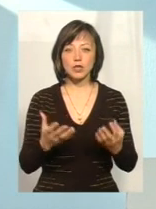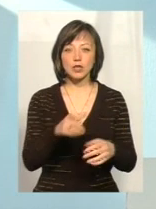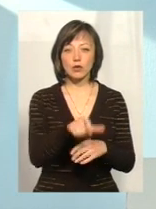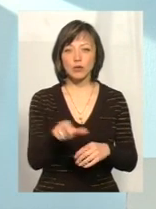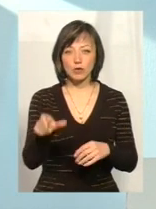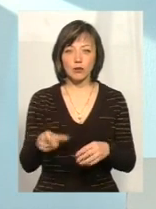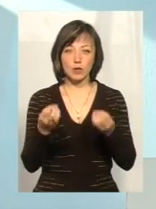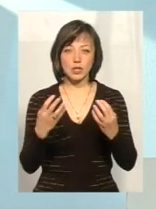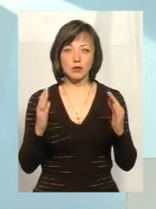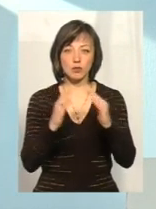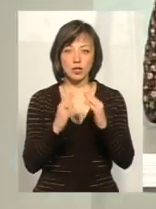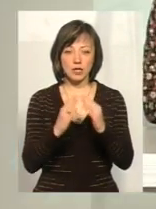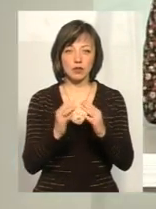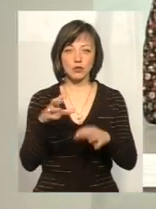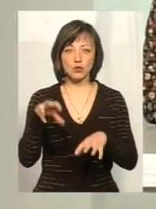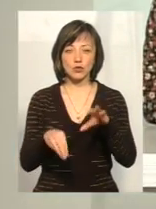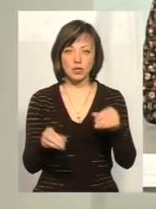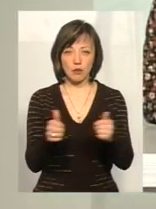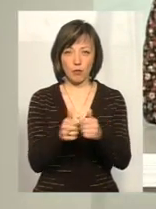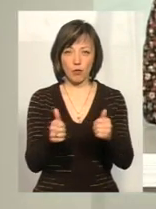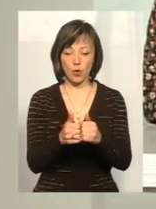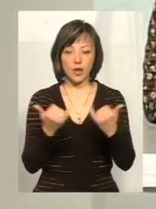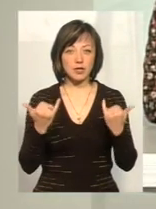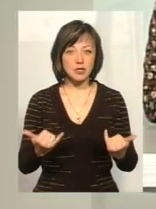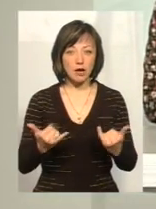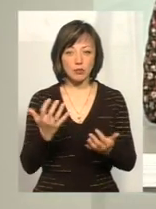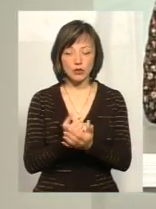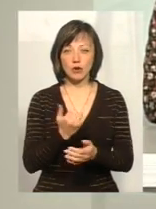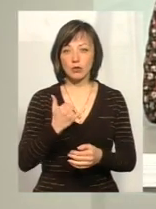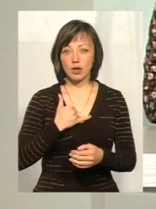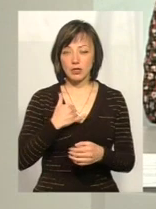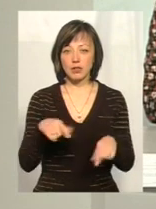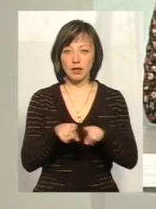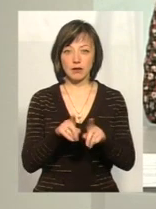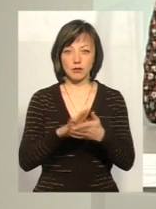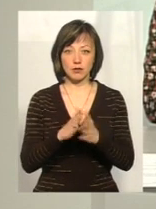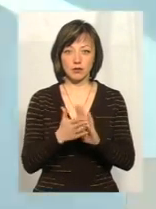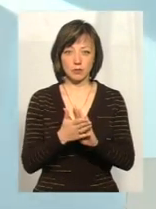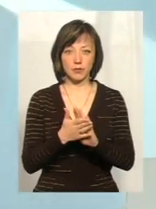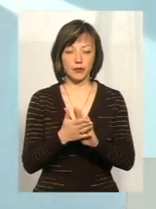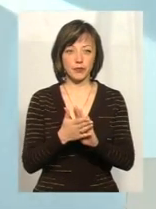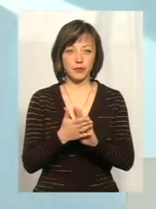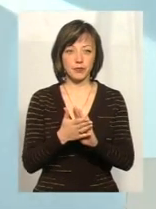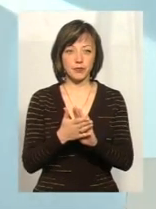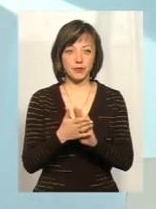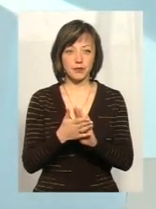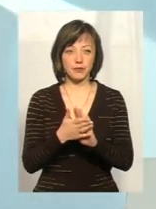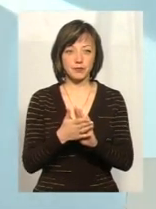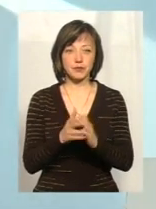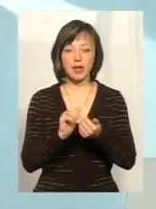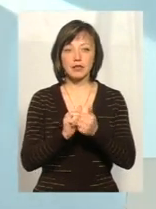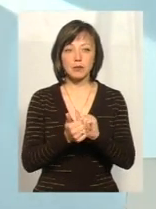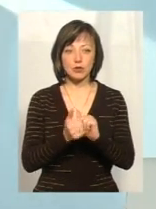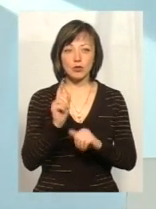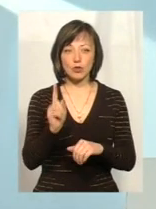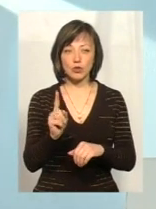в простих будинках і живемо з сусідами поряд. І зараз виходить, що нас поставили на такий рубікон. І замість того,